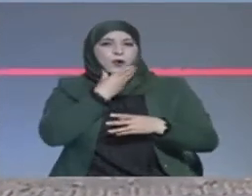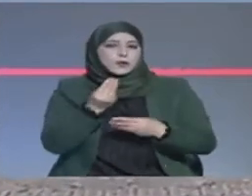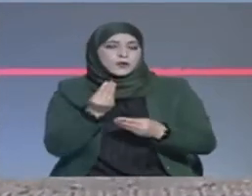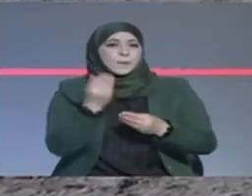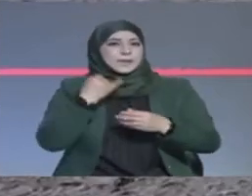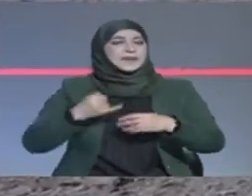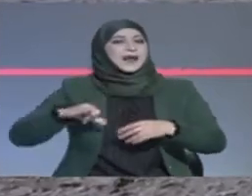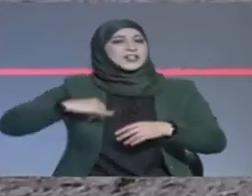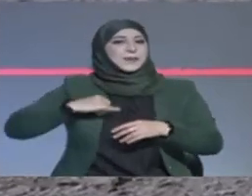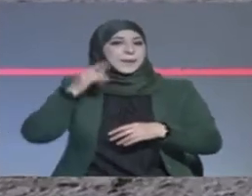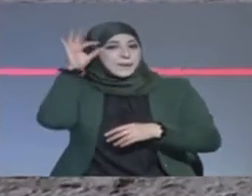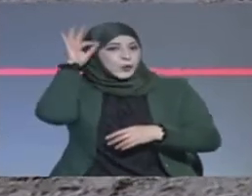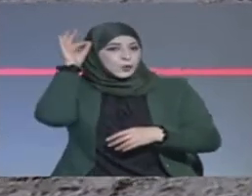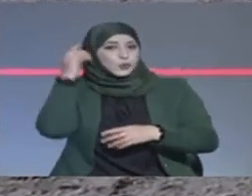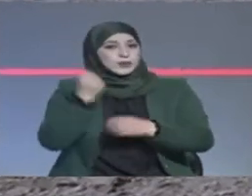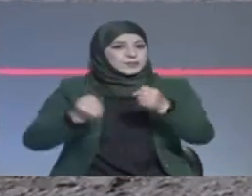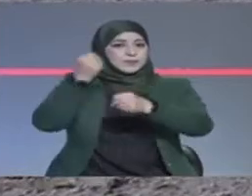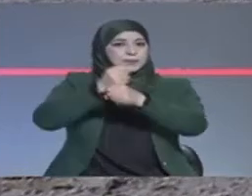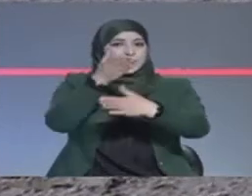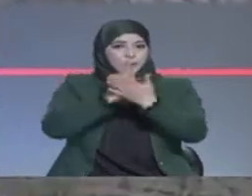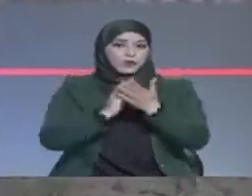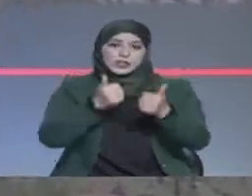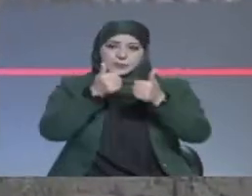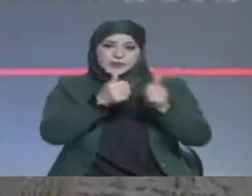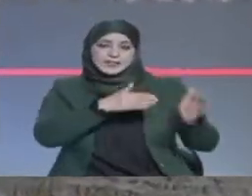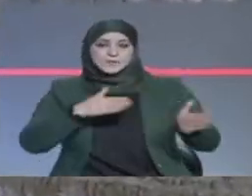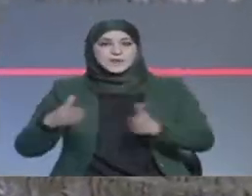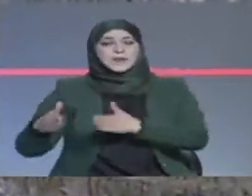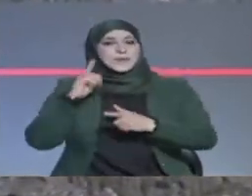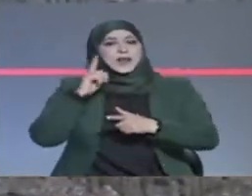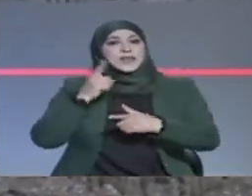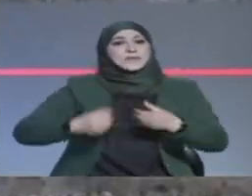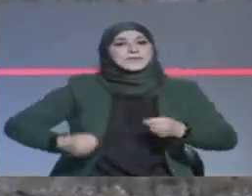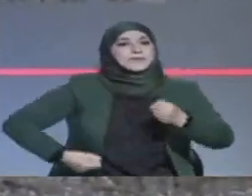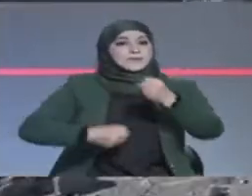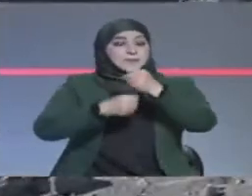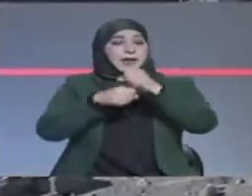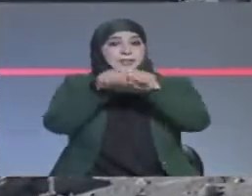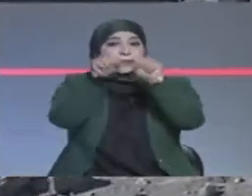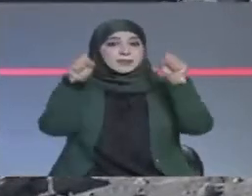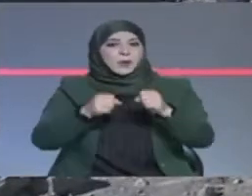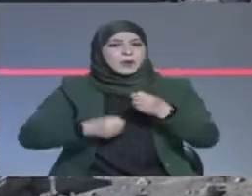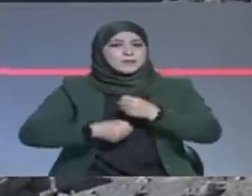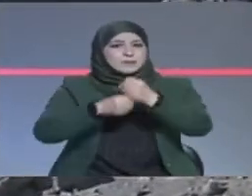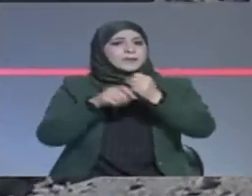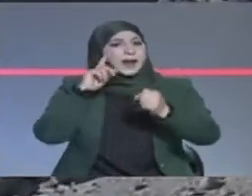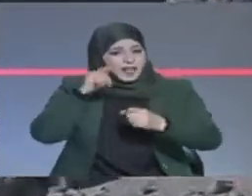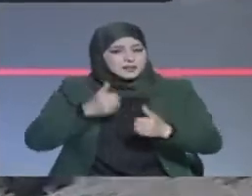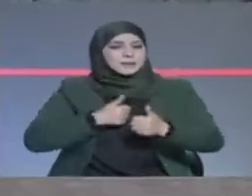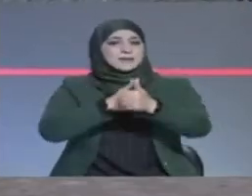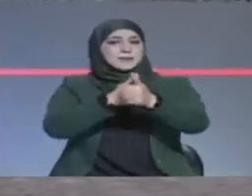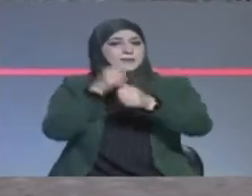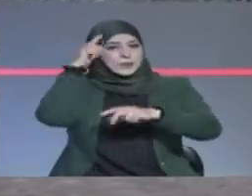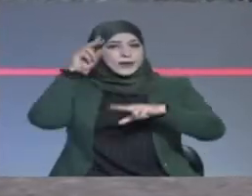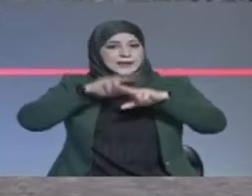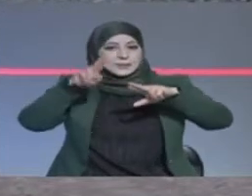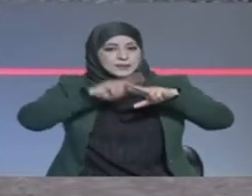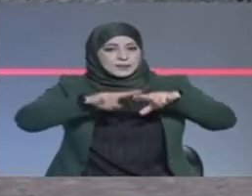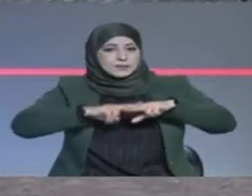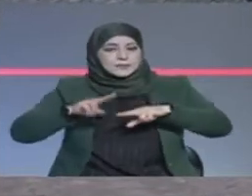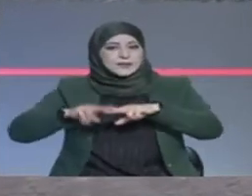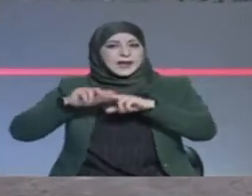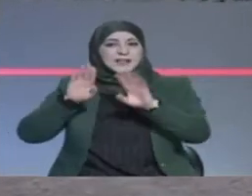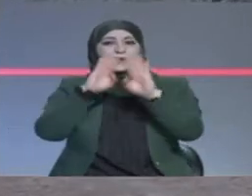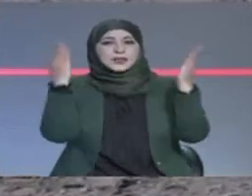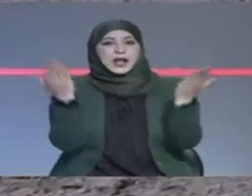يكون عندهم طموح غياب تام لأي دعم أو مرافقة من طرف الدولة لمثل هذه المشاريع خاصة بعد التنقيحات الأخيرة في